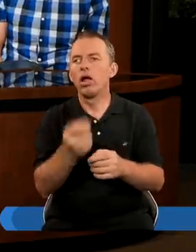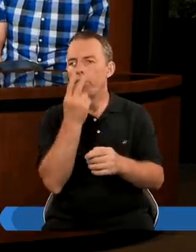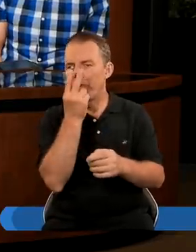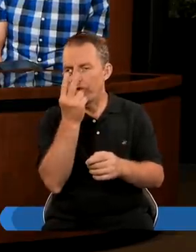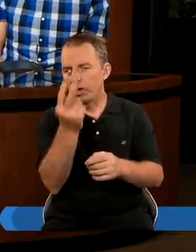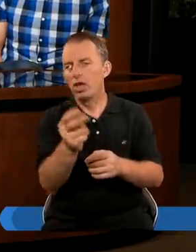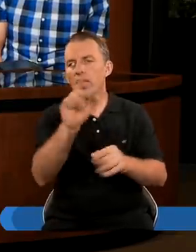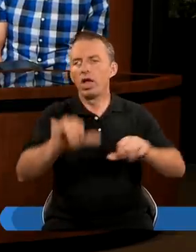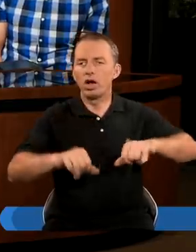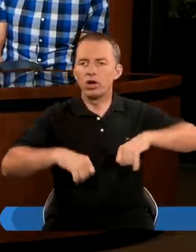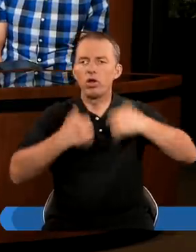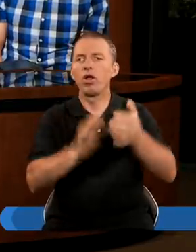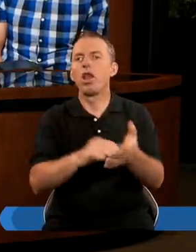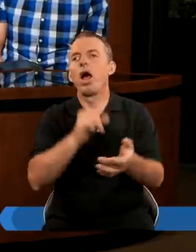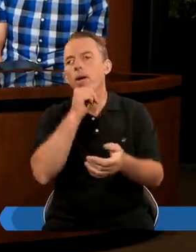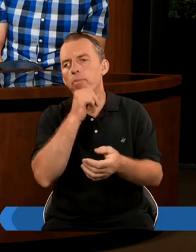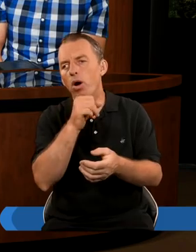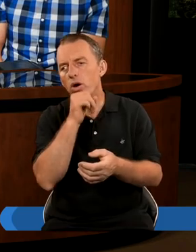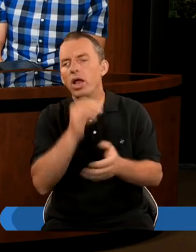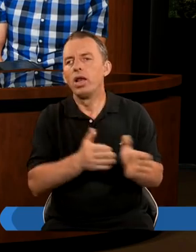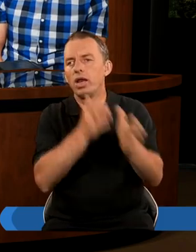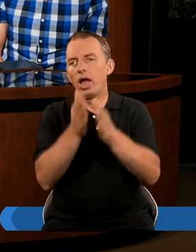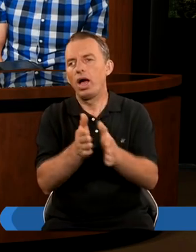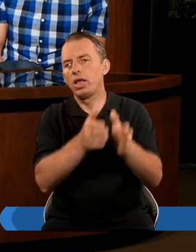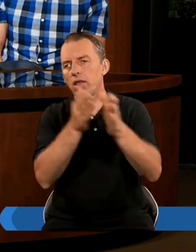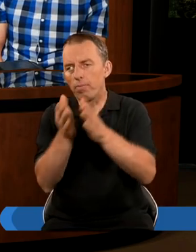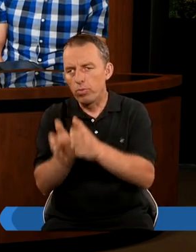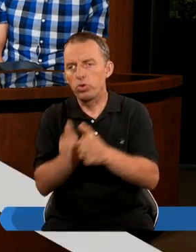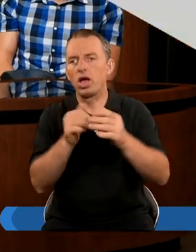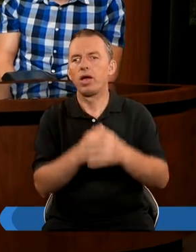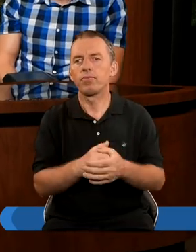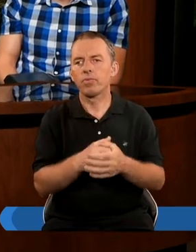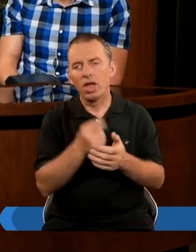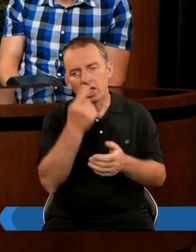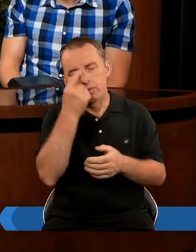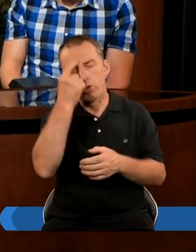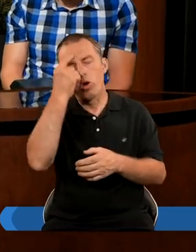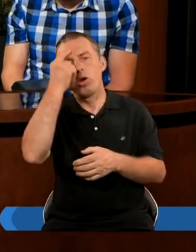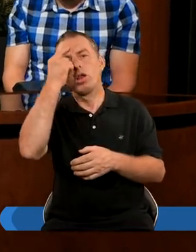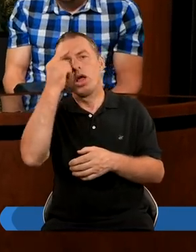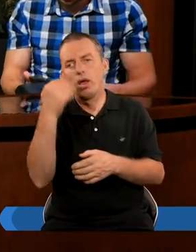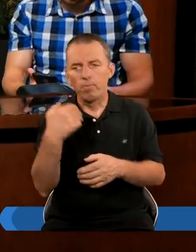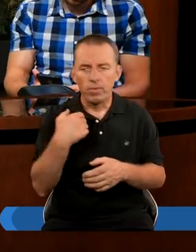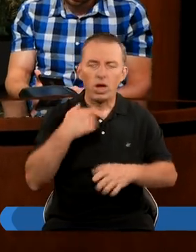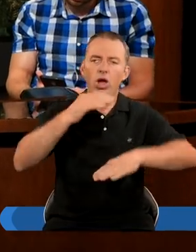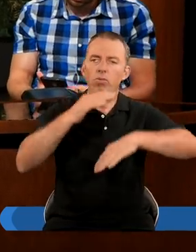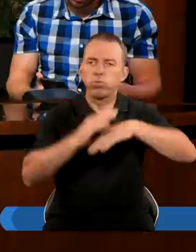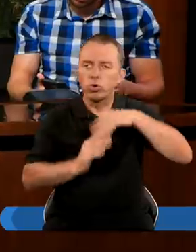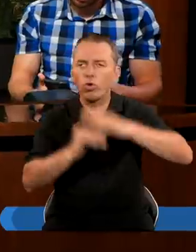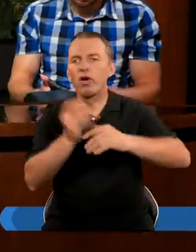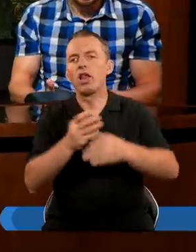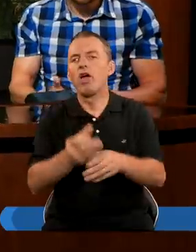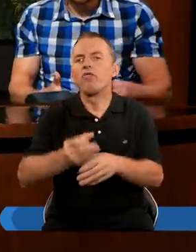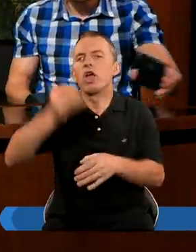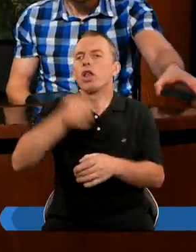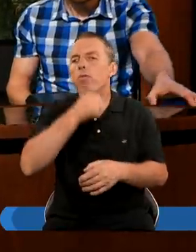I widzimy, że ten gniew na Babilon następuje Wspomniane było budowanie wieży